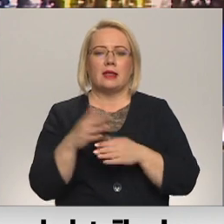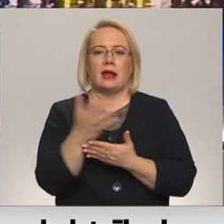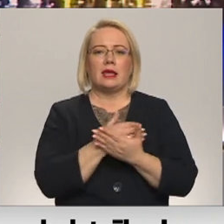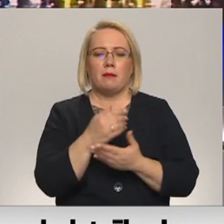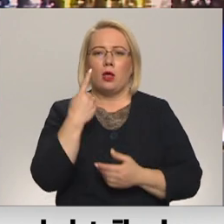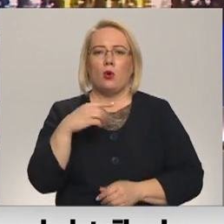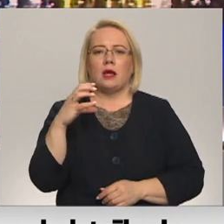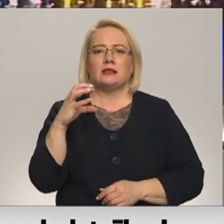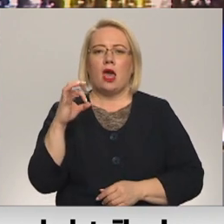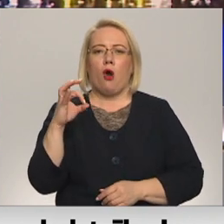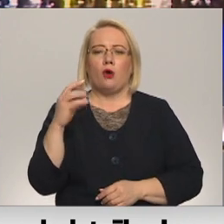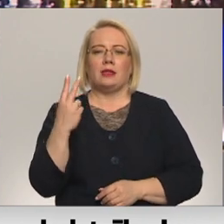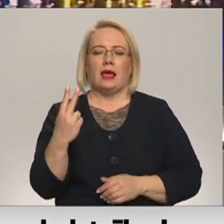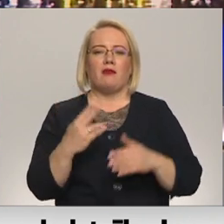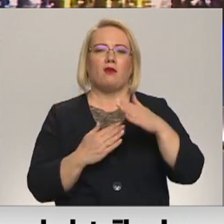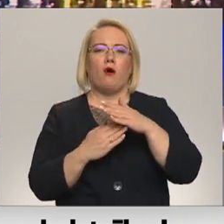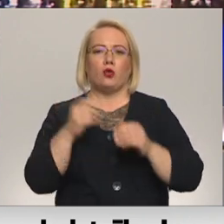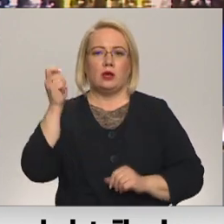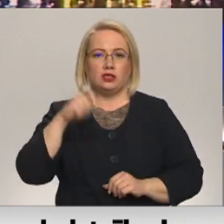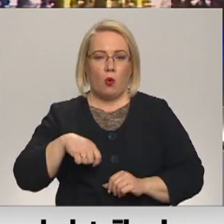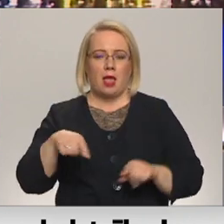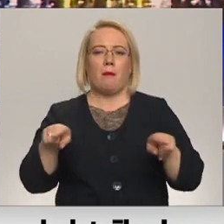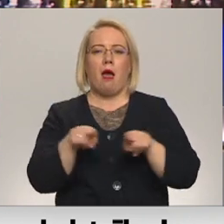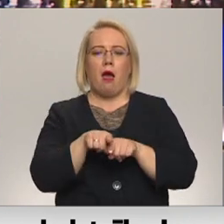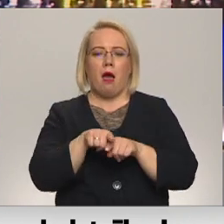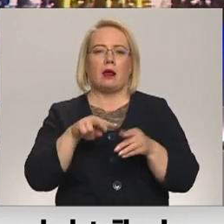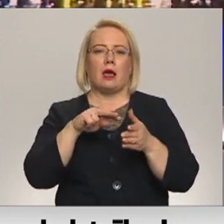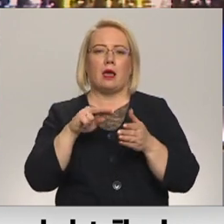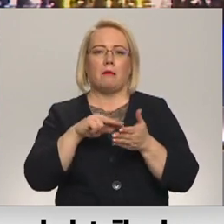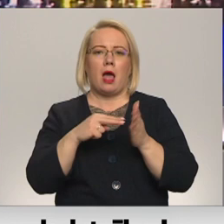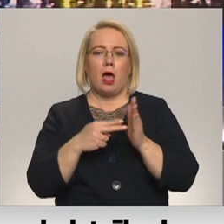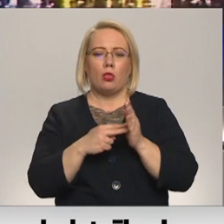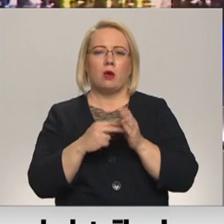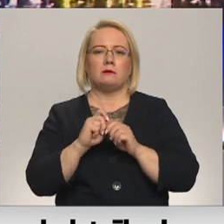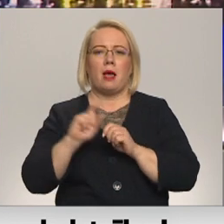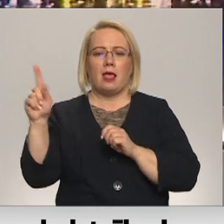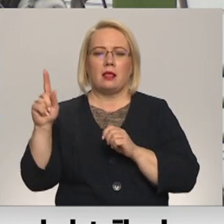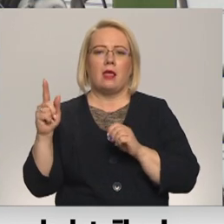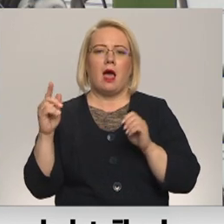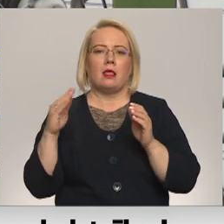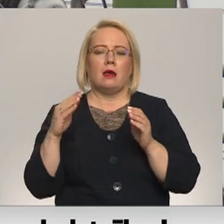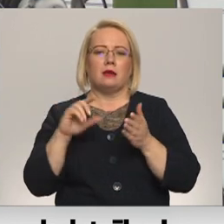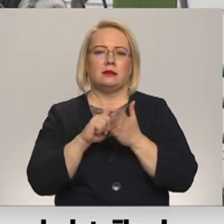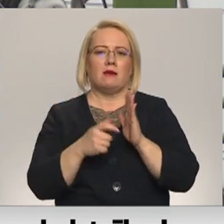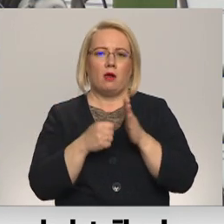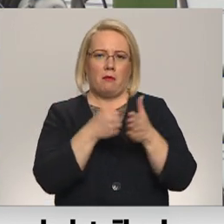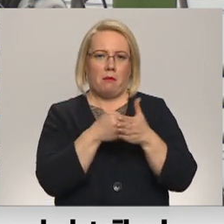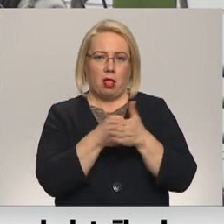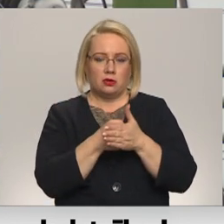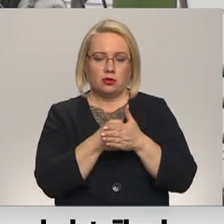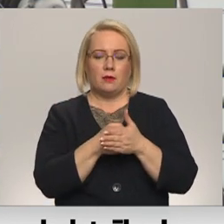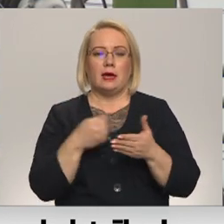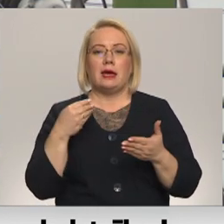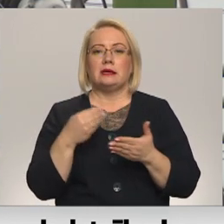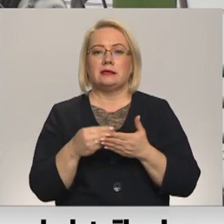CO2 kvotu izsolēm. Tāpat lemts palielināt mājokļu pabalstu. Un plašāk stāst Māras klūga. Tā kā